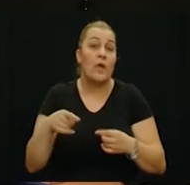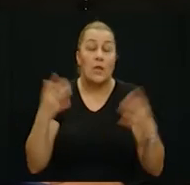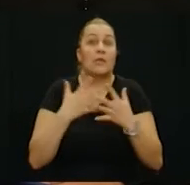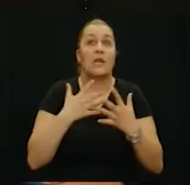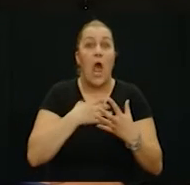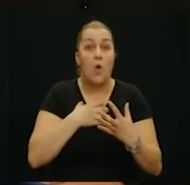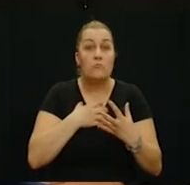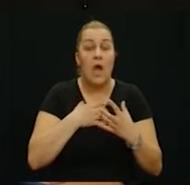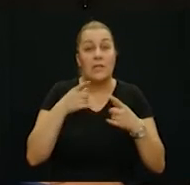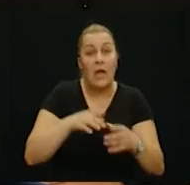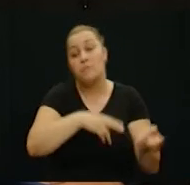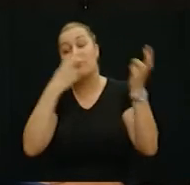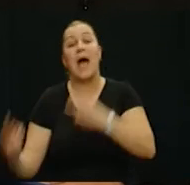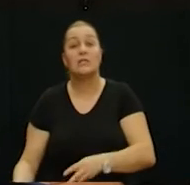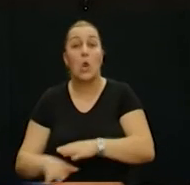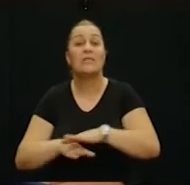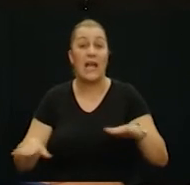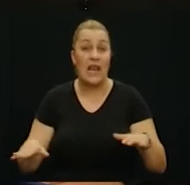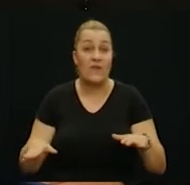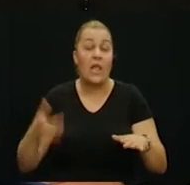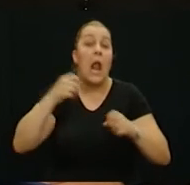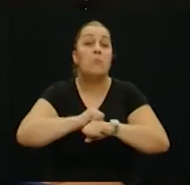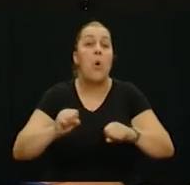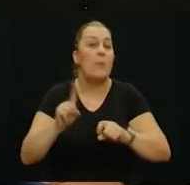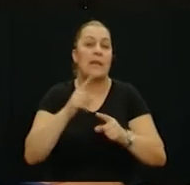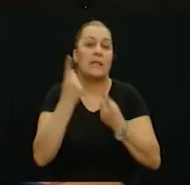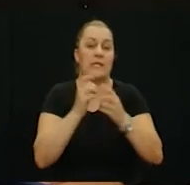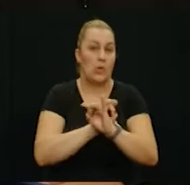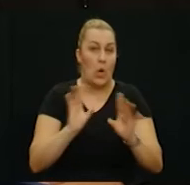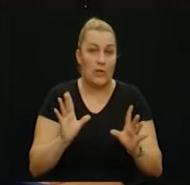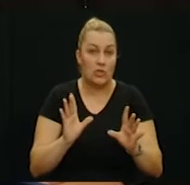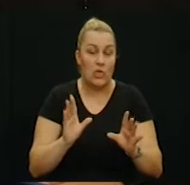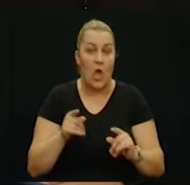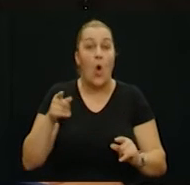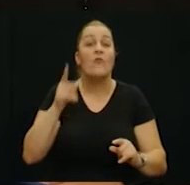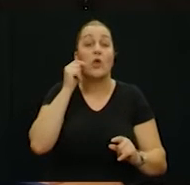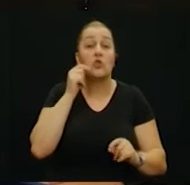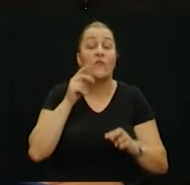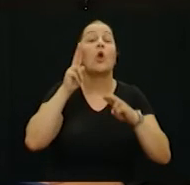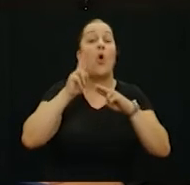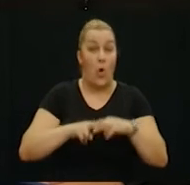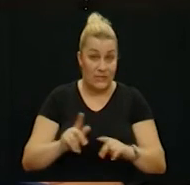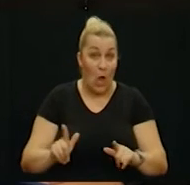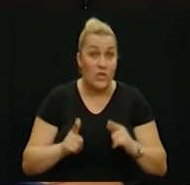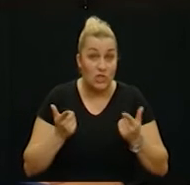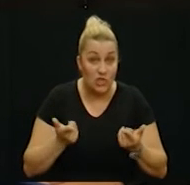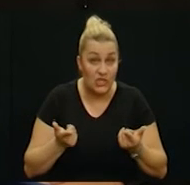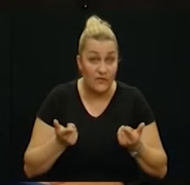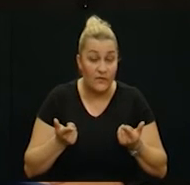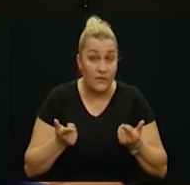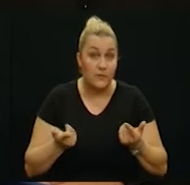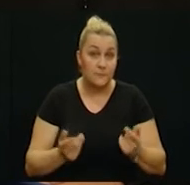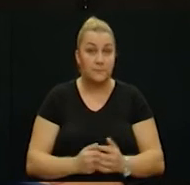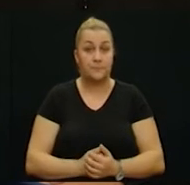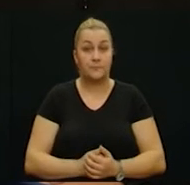blasteraume ga bacilo, ga je sa kreveta. Taj čovjek je ostao na koncu živ i kad je